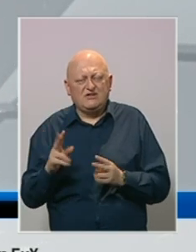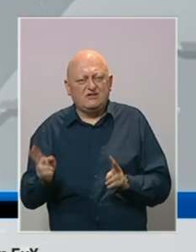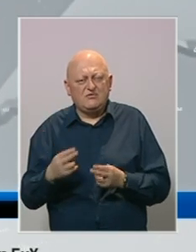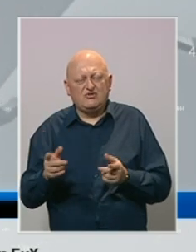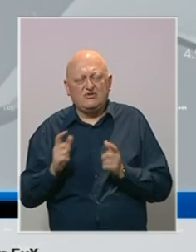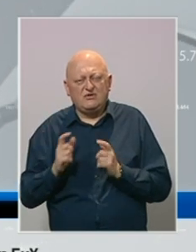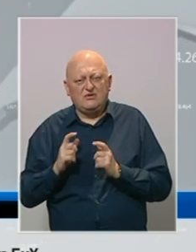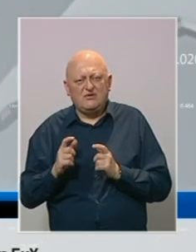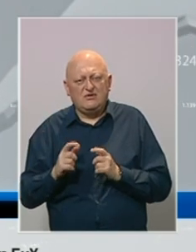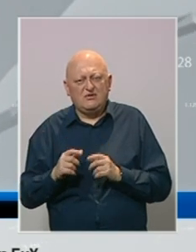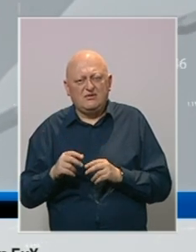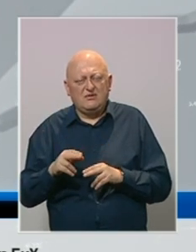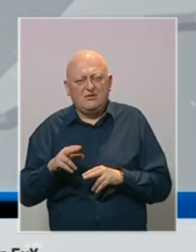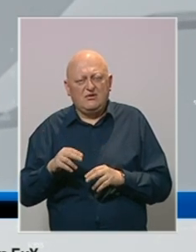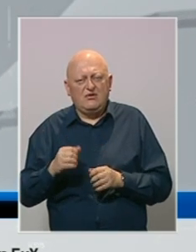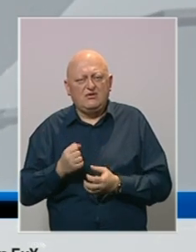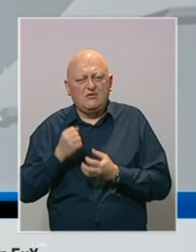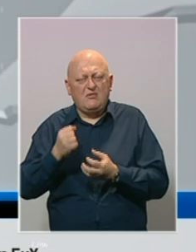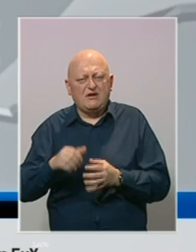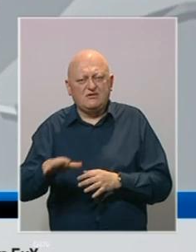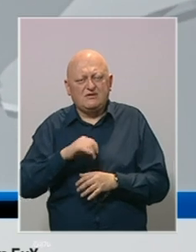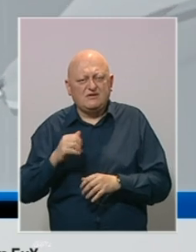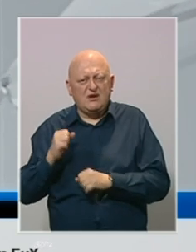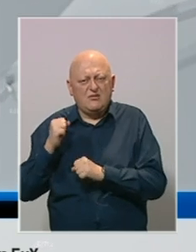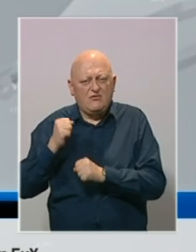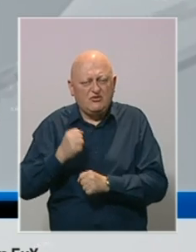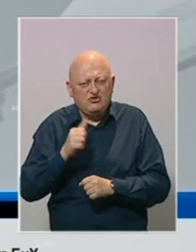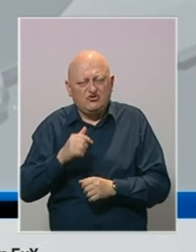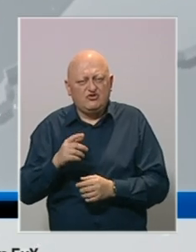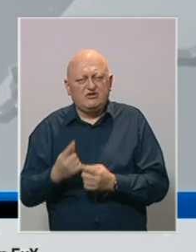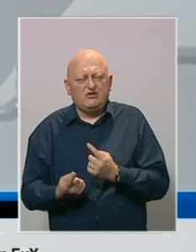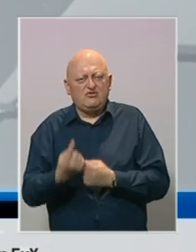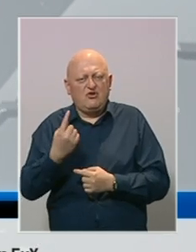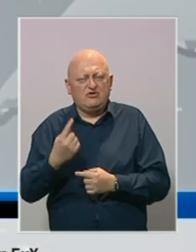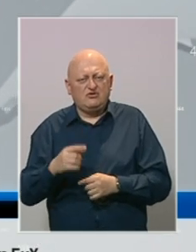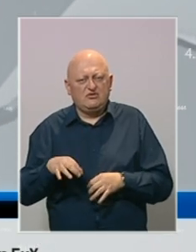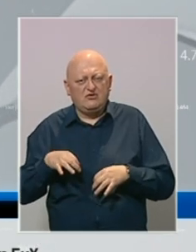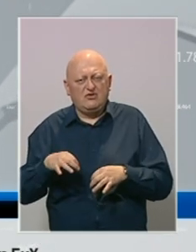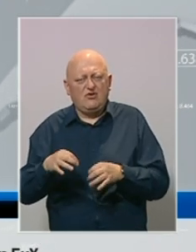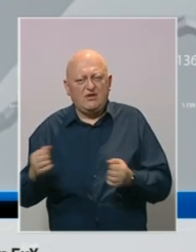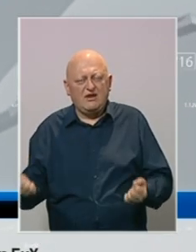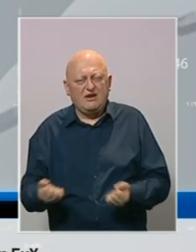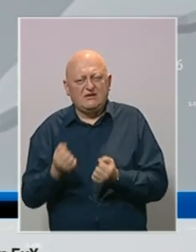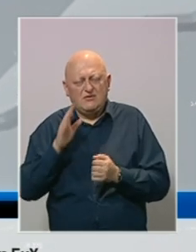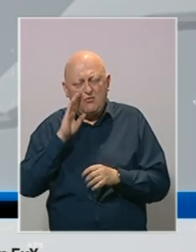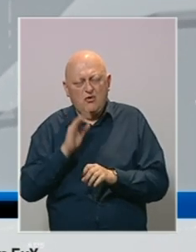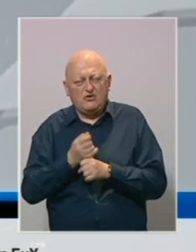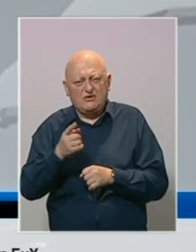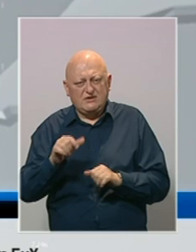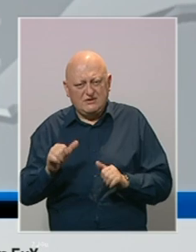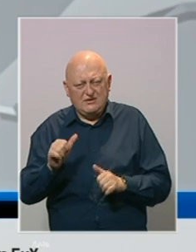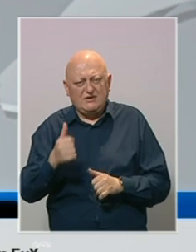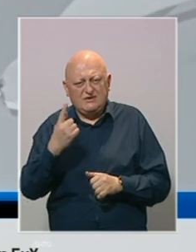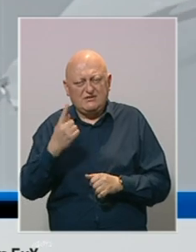može očekivati od bankratvog sektora da sam povuči što se često događa kompletan razvoj Bosne i Hercegovine. On jeste